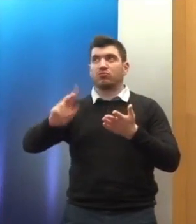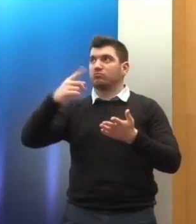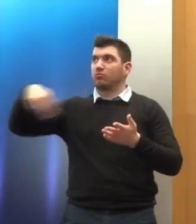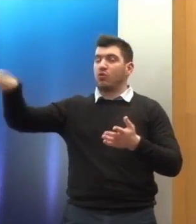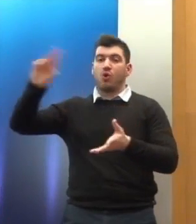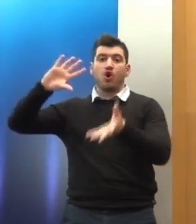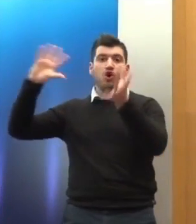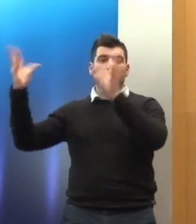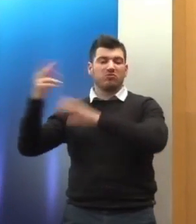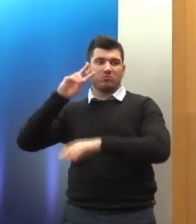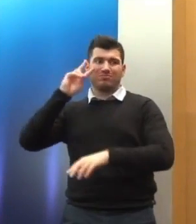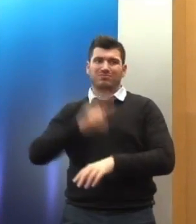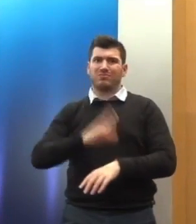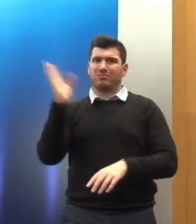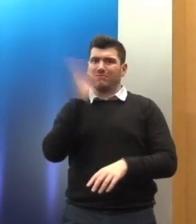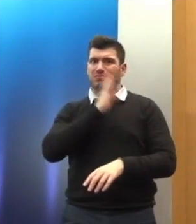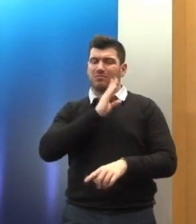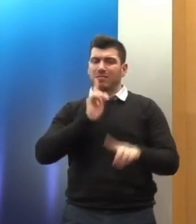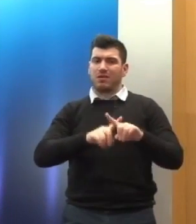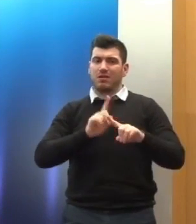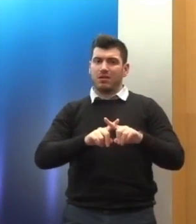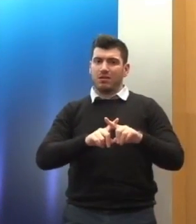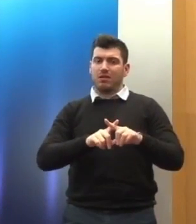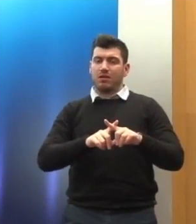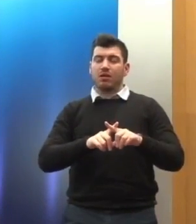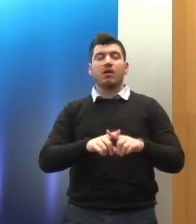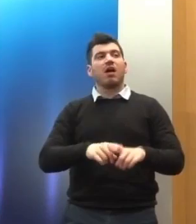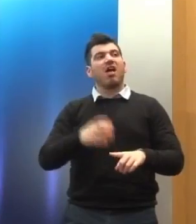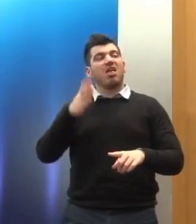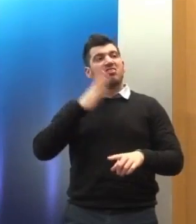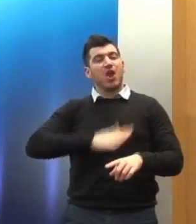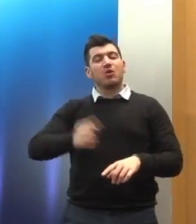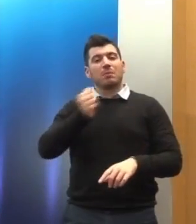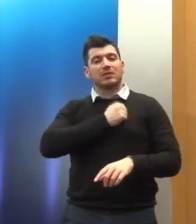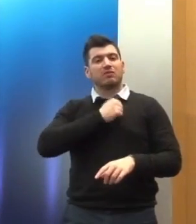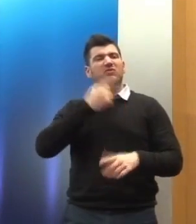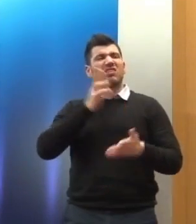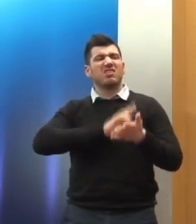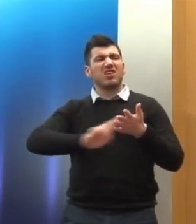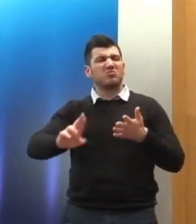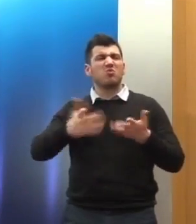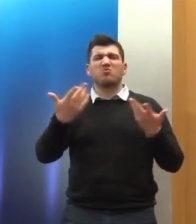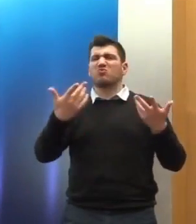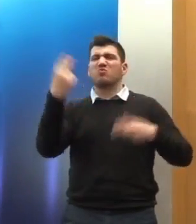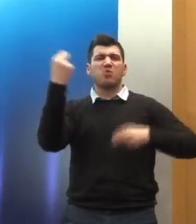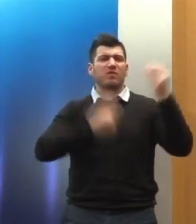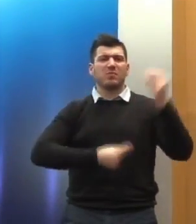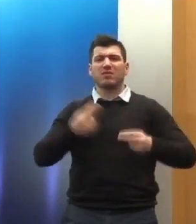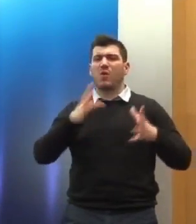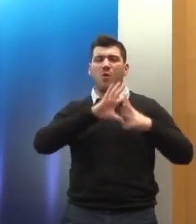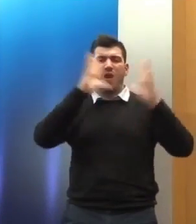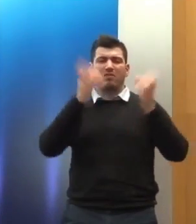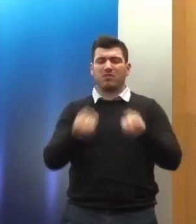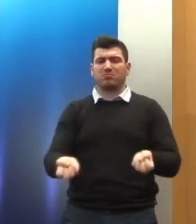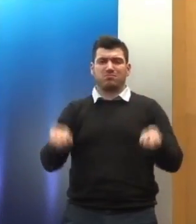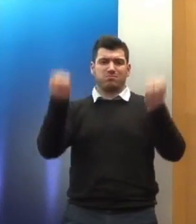Θέλω να ελπίζω ότι έχουμε αφήσει αυτή την περίοδο πίσω νομίζω πως αρκετά από τα πράγματα που έγιναν τα